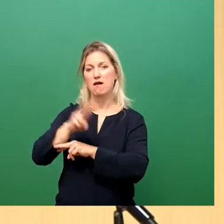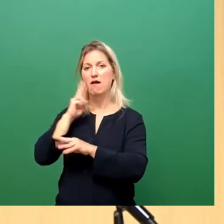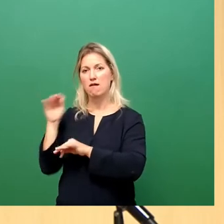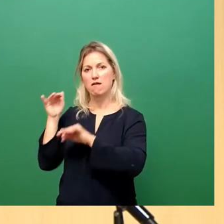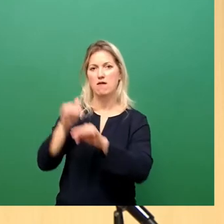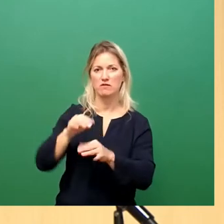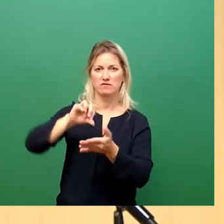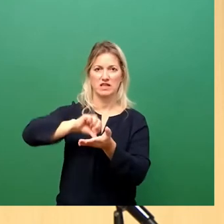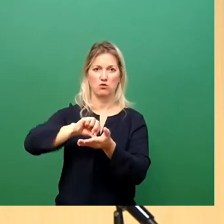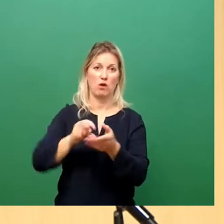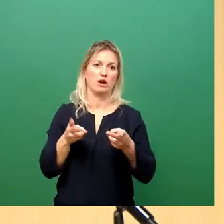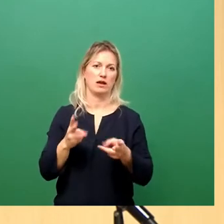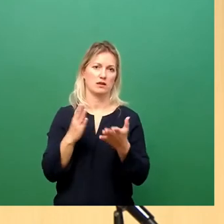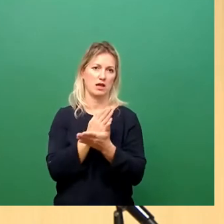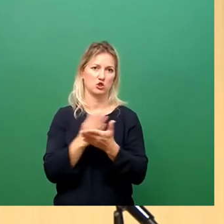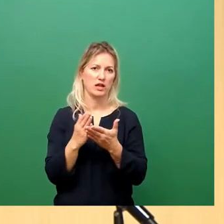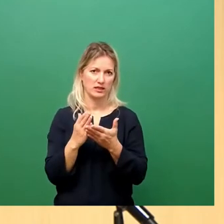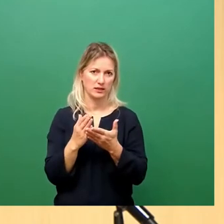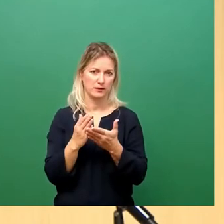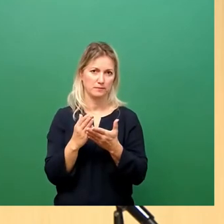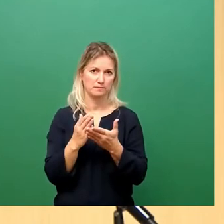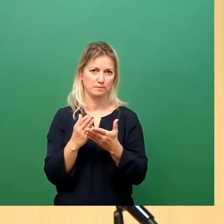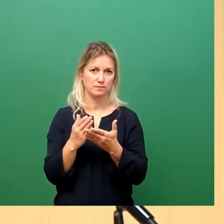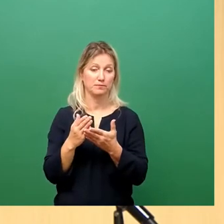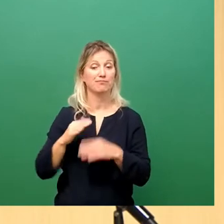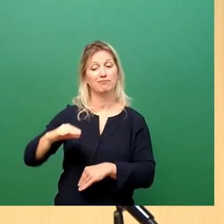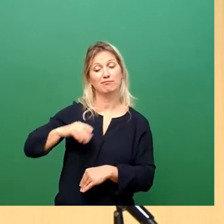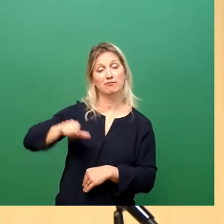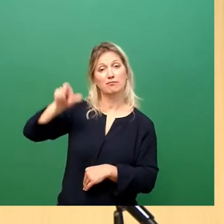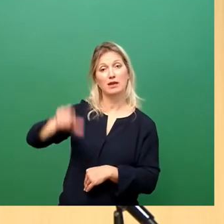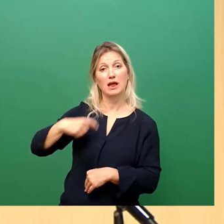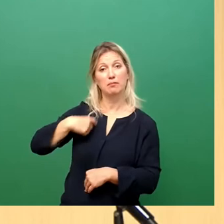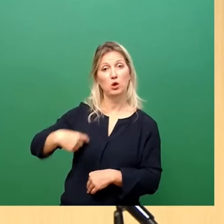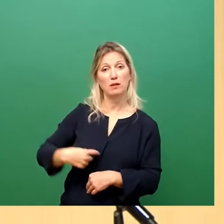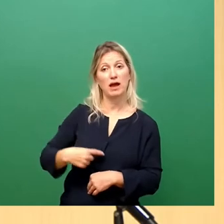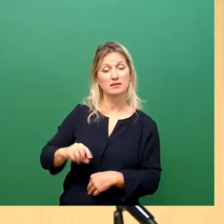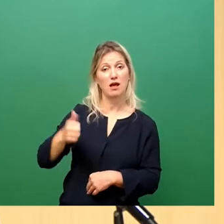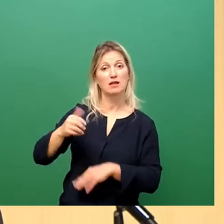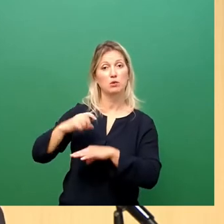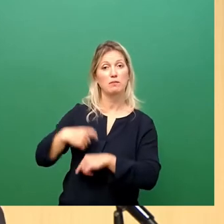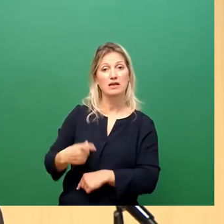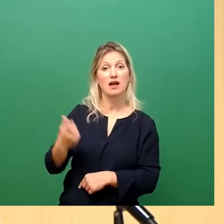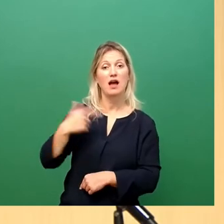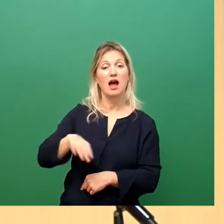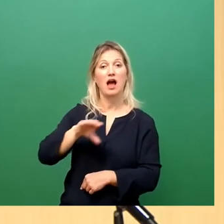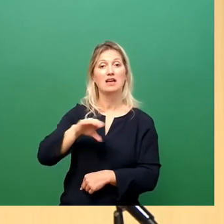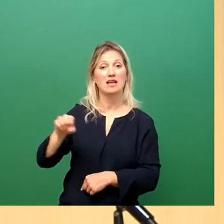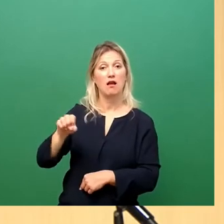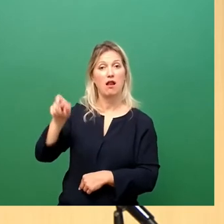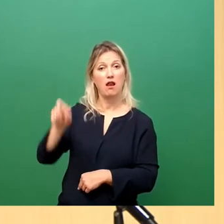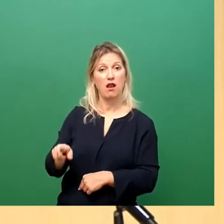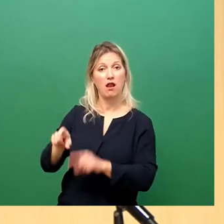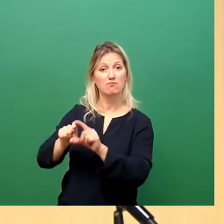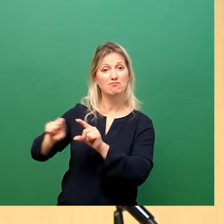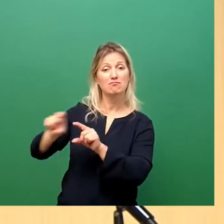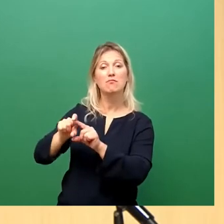Unter der engagierten Leitung vom Kollegen Bürgermeister, ersten Bürgermeister, der Tif Sittel und seiner Mannschaft aus allen Bereichen der